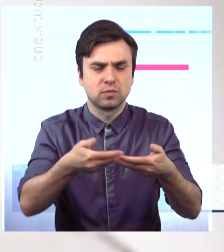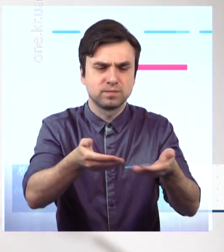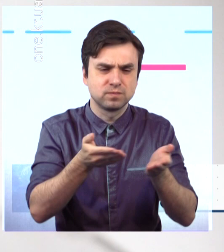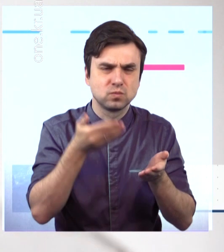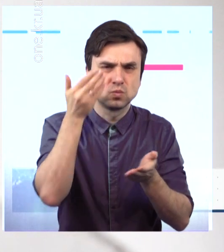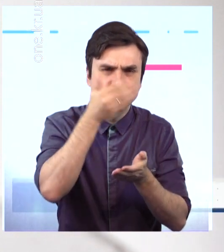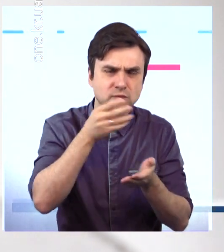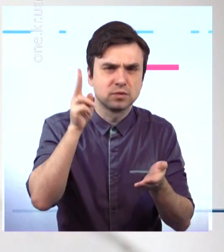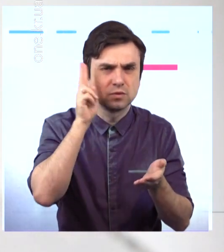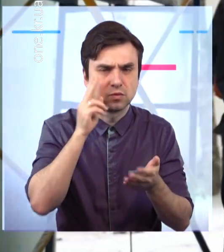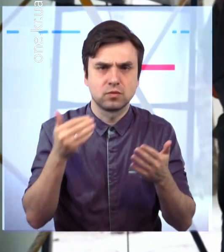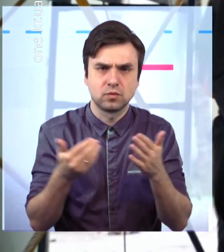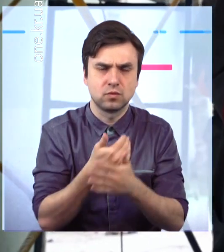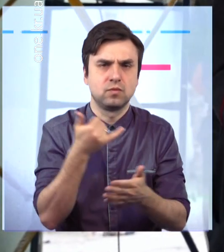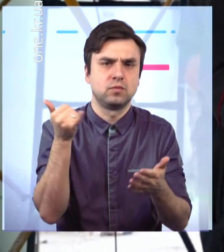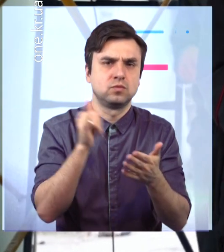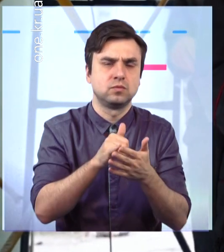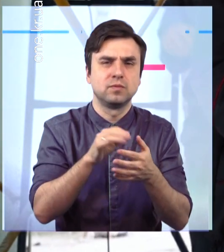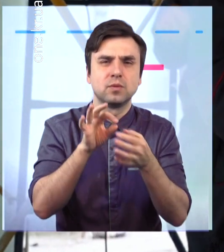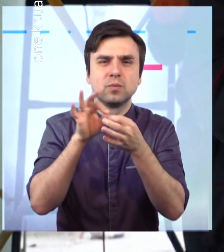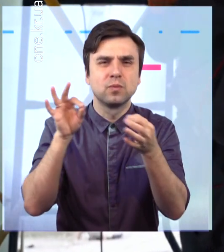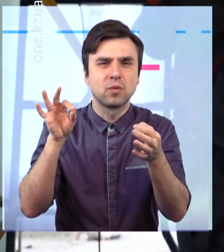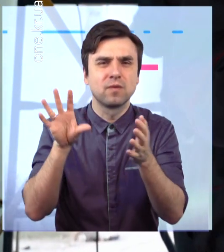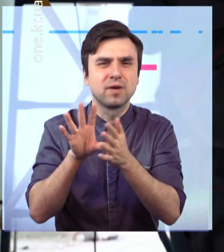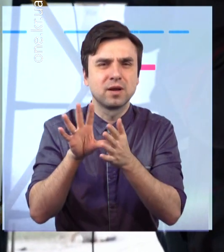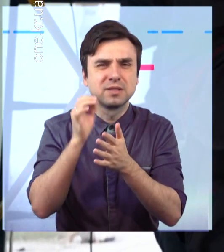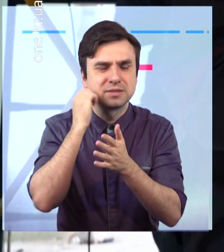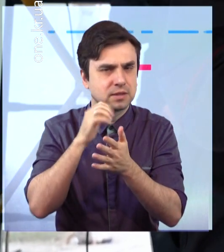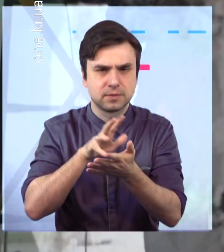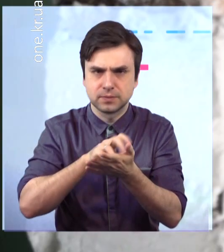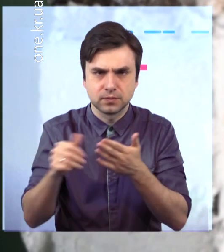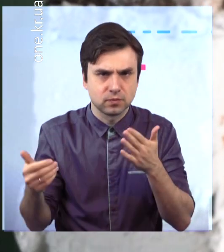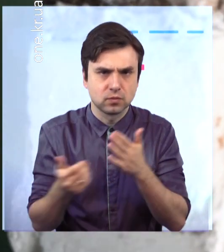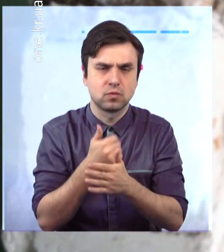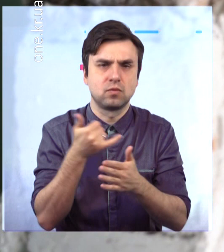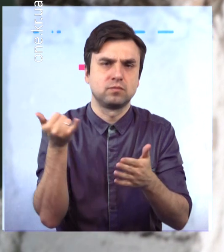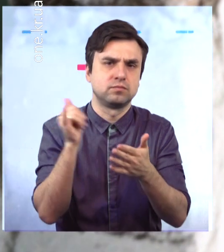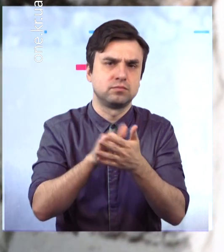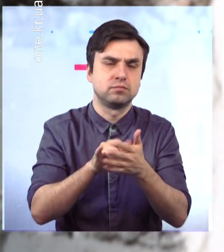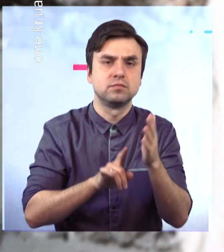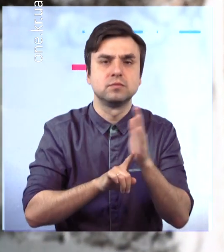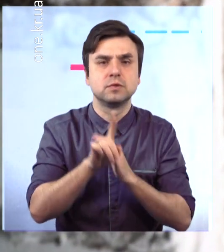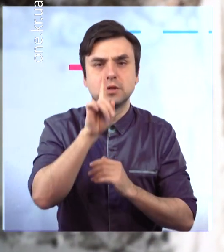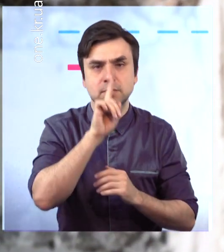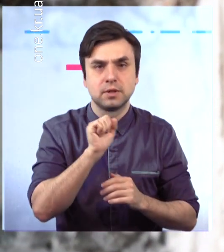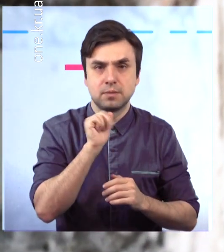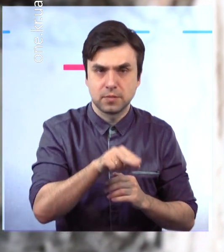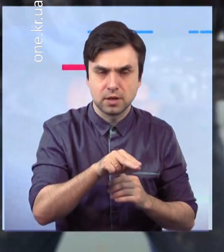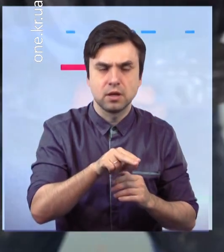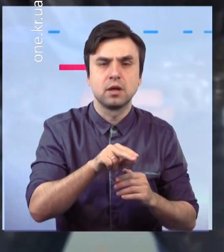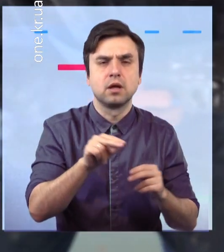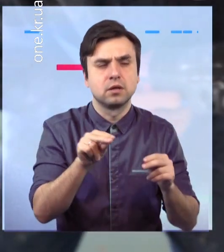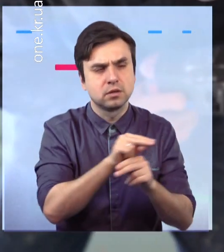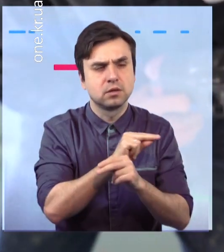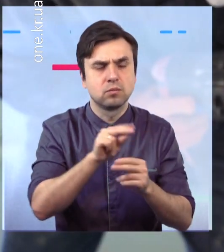зокрема електротехнічні мережі. Цей фронтробіт будівельники розпочали виконувати в квітні і планують завершити за п'ять місяців, до жовтня.